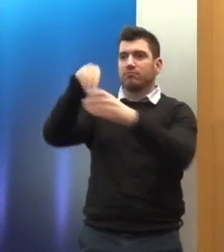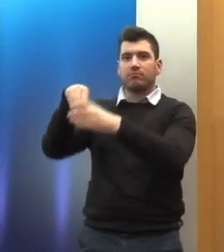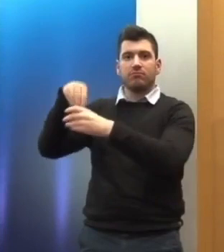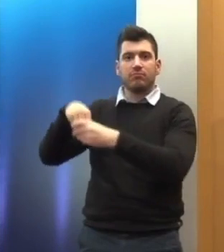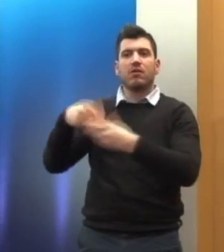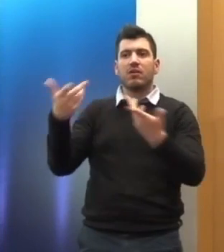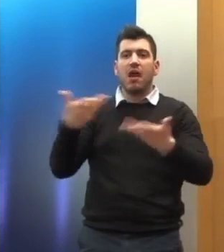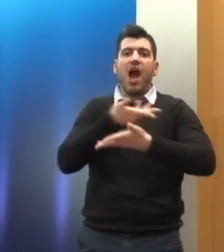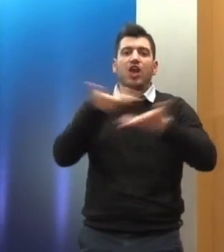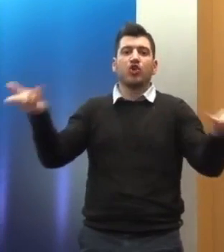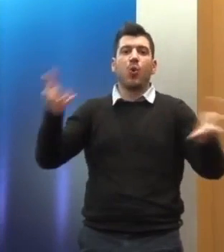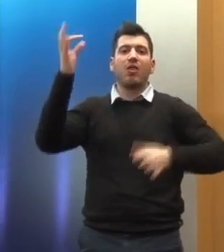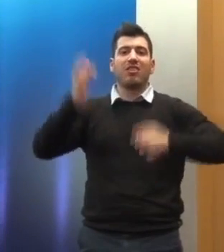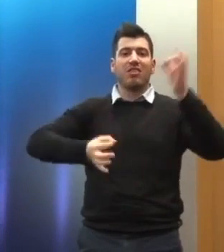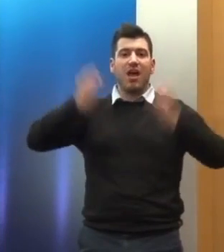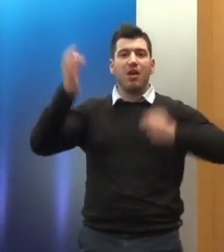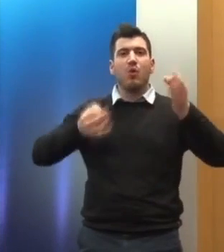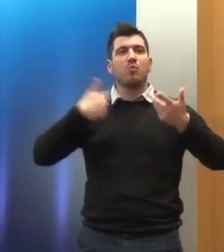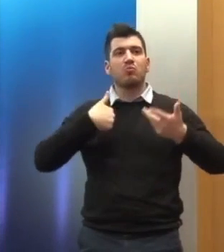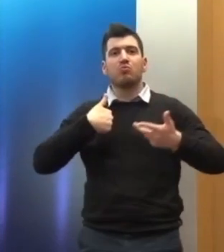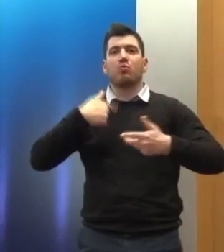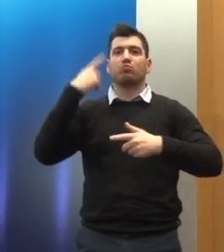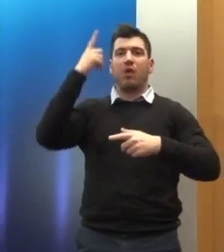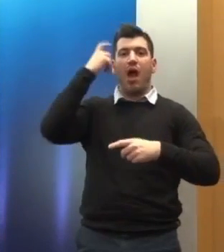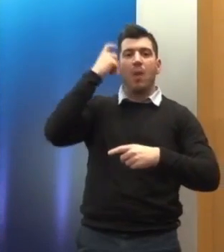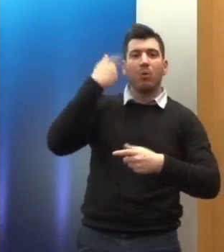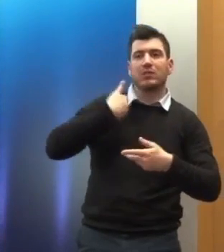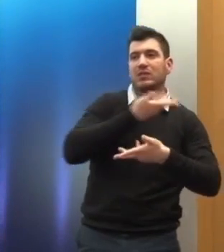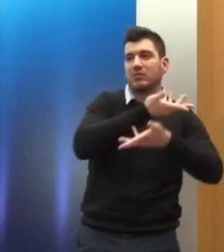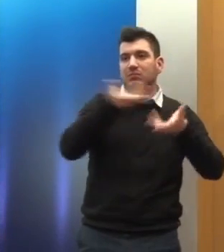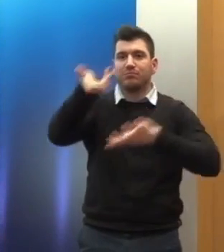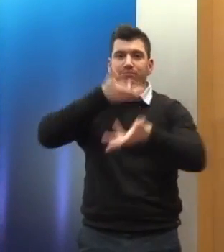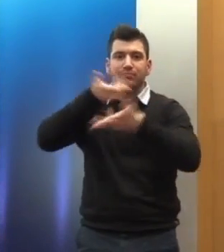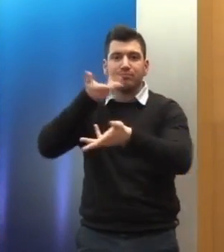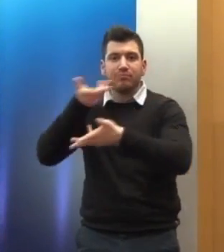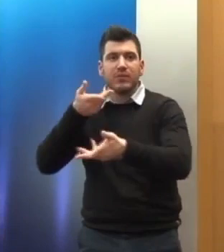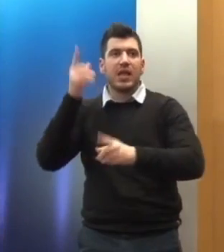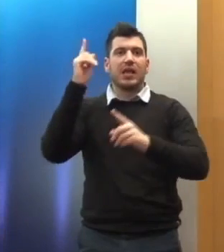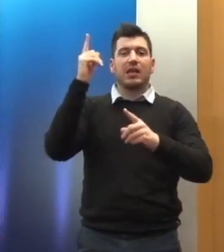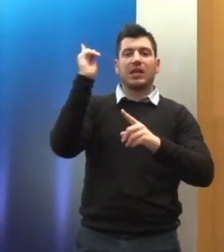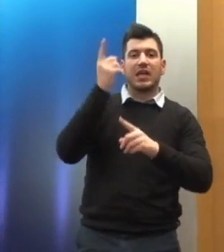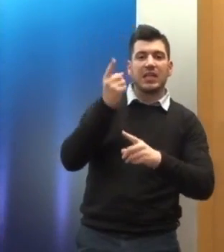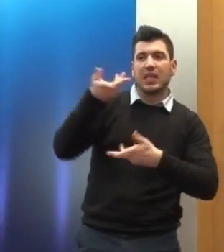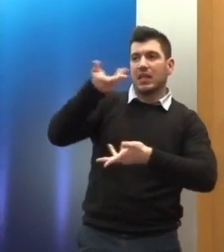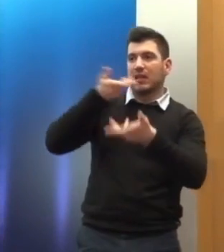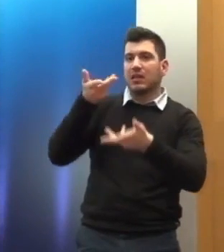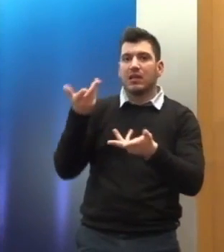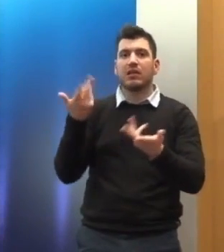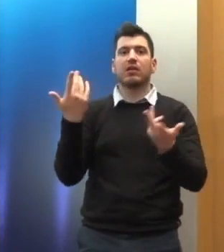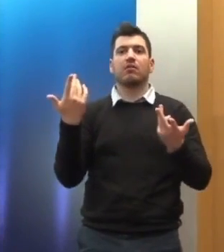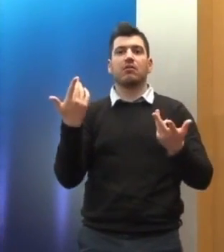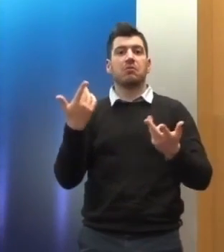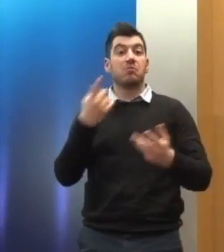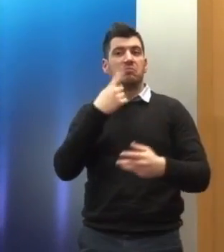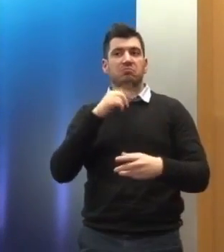όπου αντιπαρατίθενται απόψεις, γίνεται κριτική, ακούγεται, υπάρχει εν πάση περιπτώσει